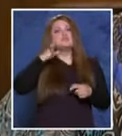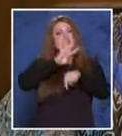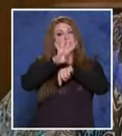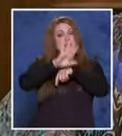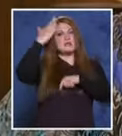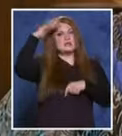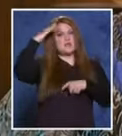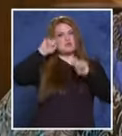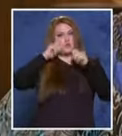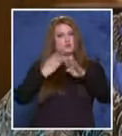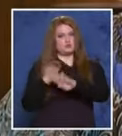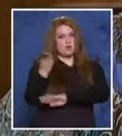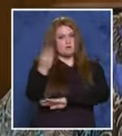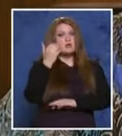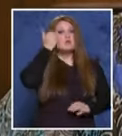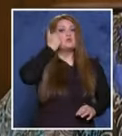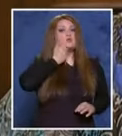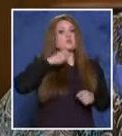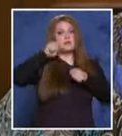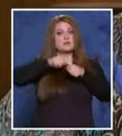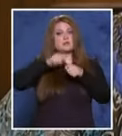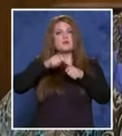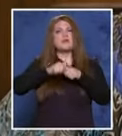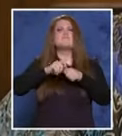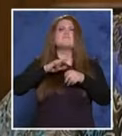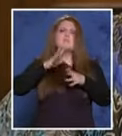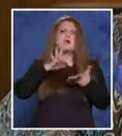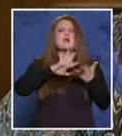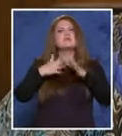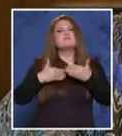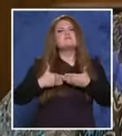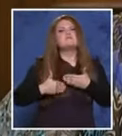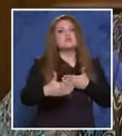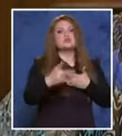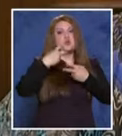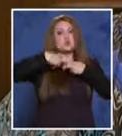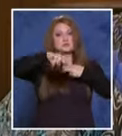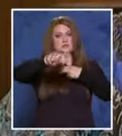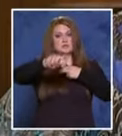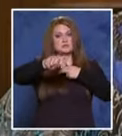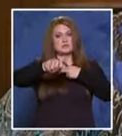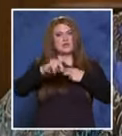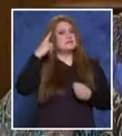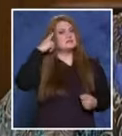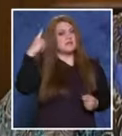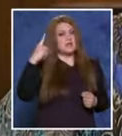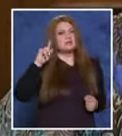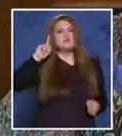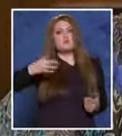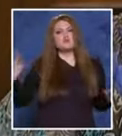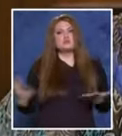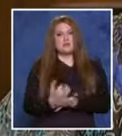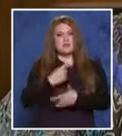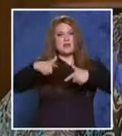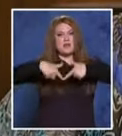-дневен, но би било добре да го направите възможно по-скоро след излизането ви. Знаете, че можете да